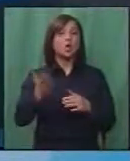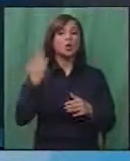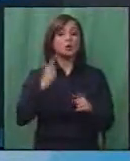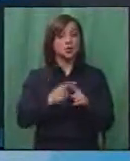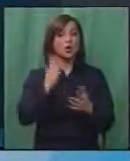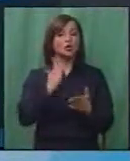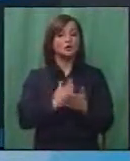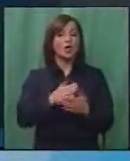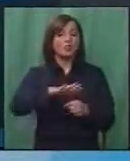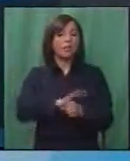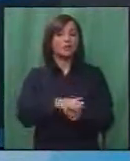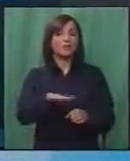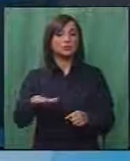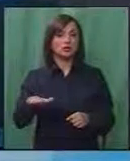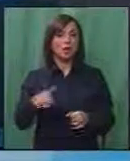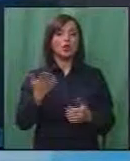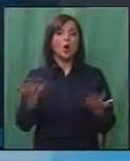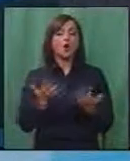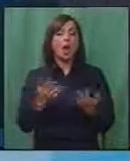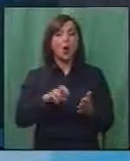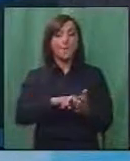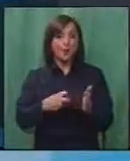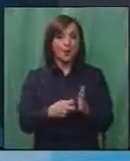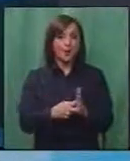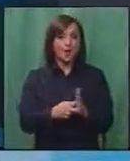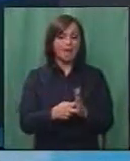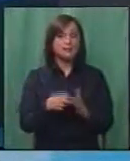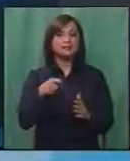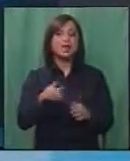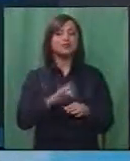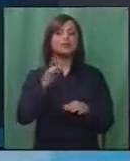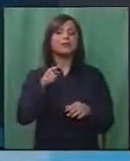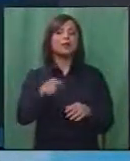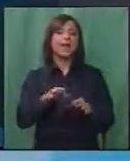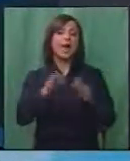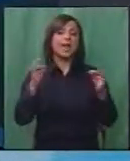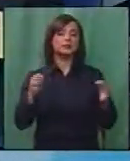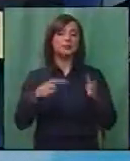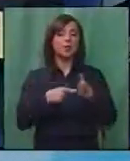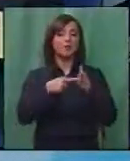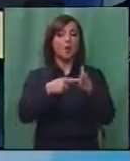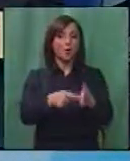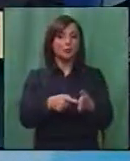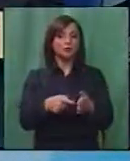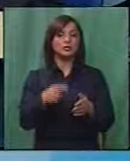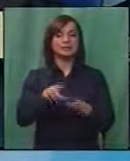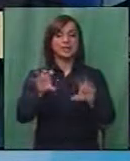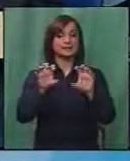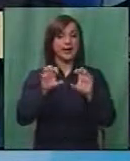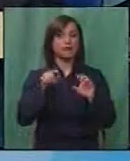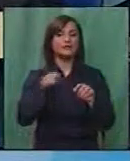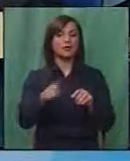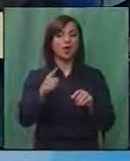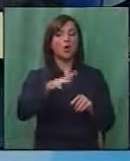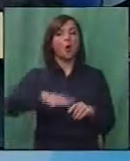секогаш било насилство врз децата. Но, како проблеми, сензибилизацијата на јавността придонесе да се свати дека во